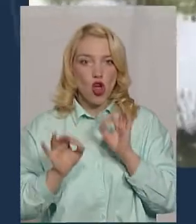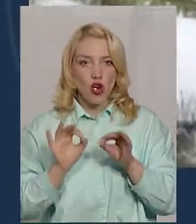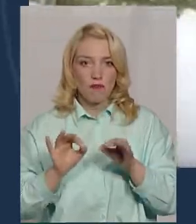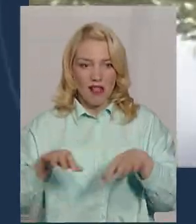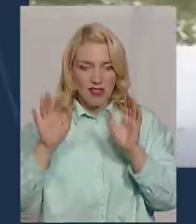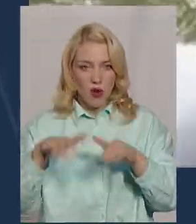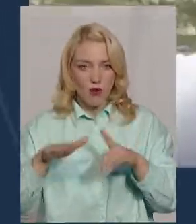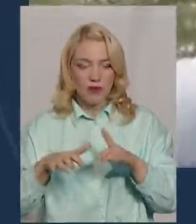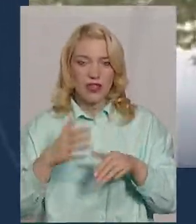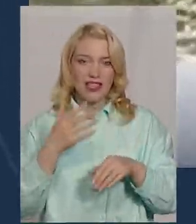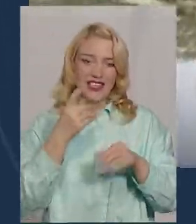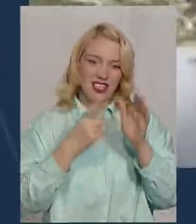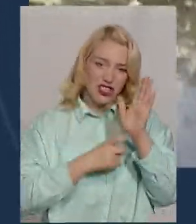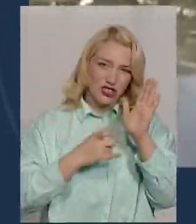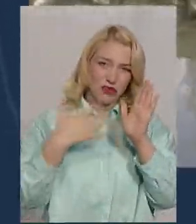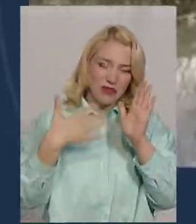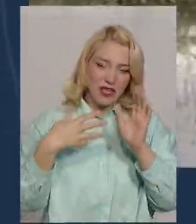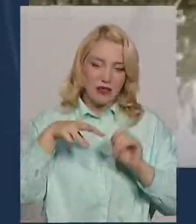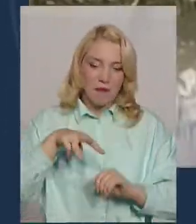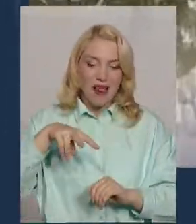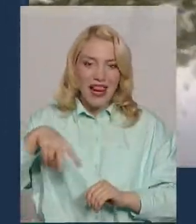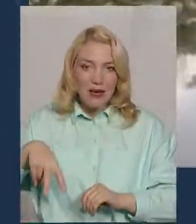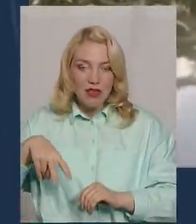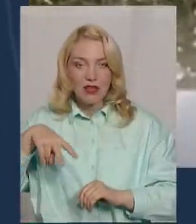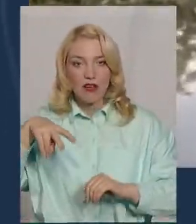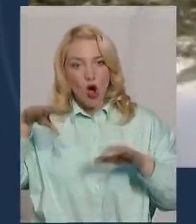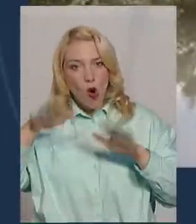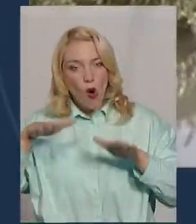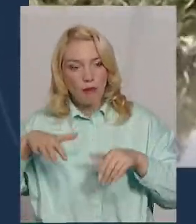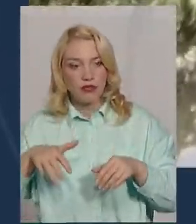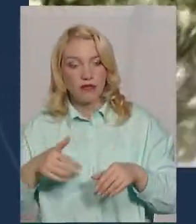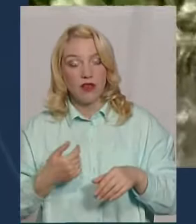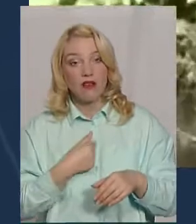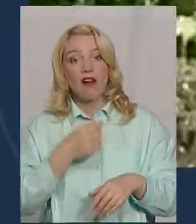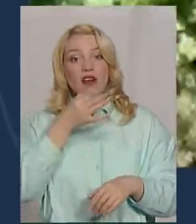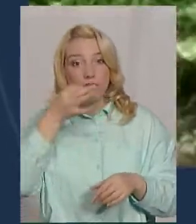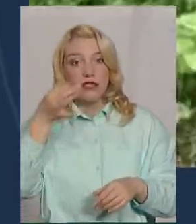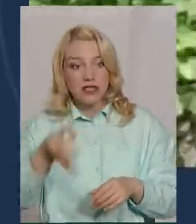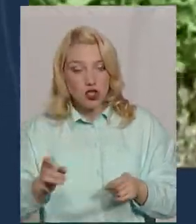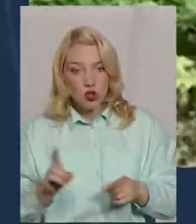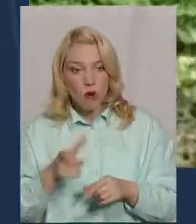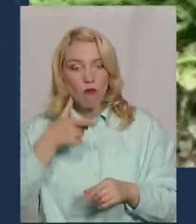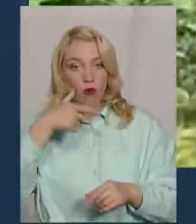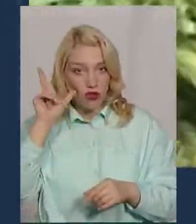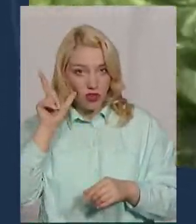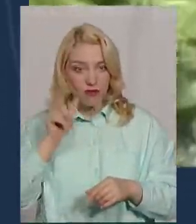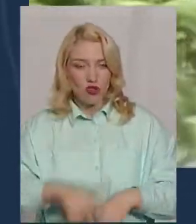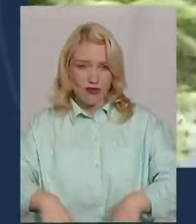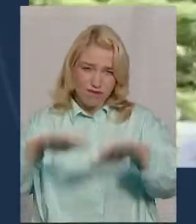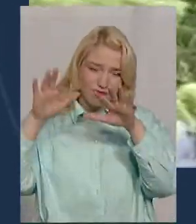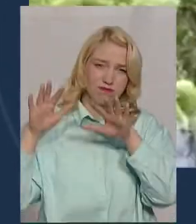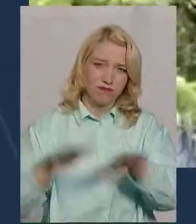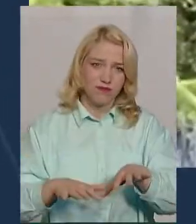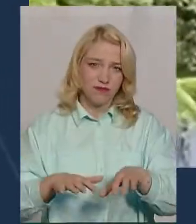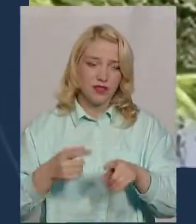560-670 міліметрів опадів має бути, то я вам скажу так, що позавчора в нас випало в Гаврилівцях,